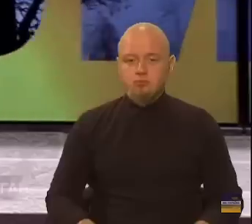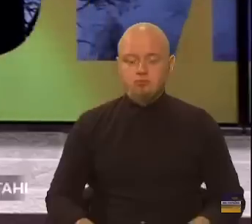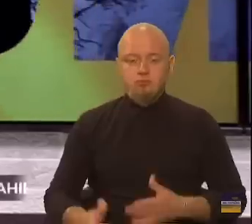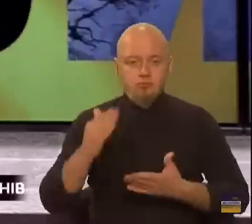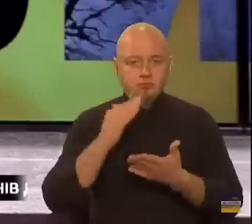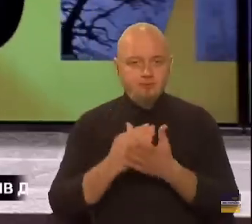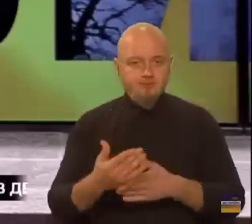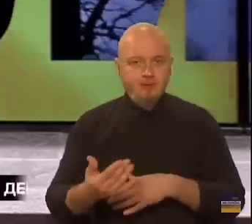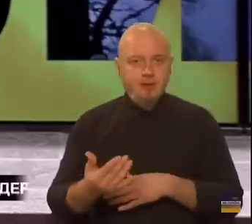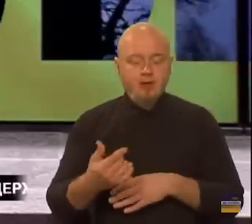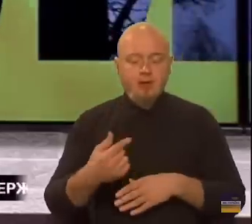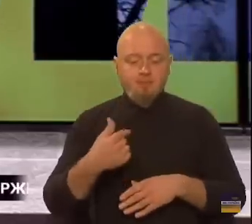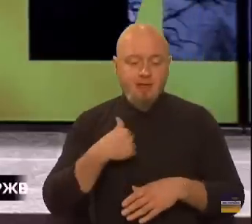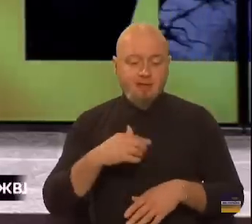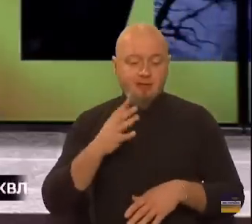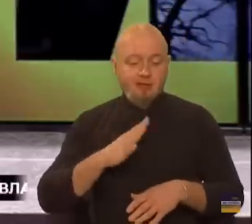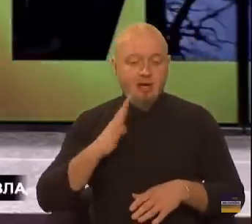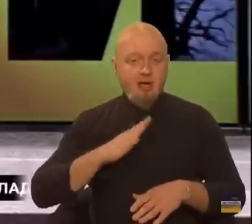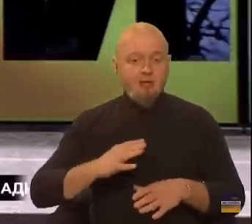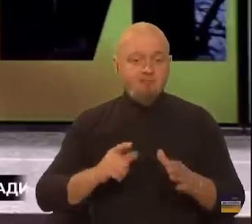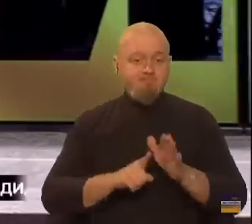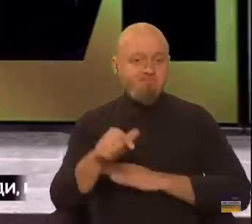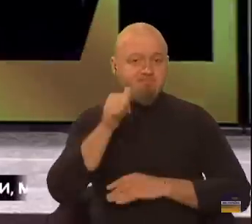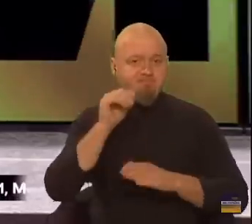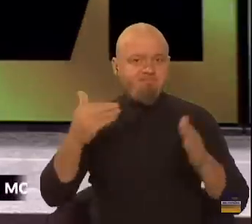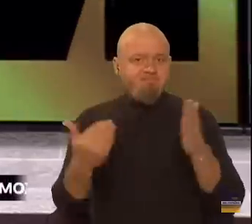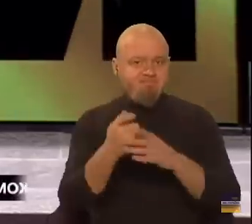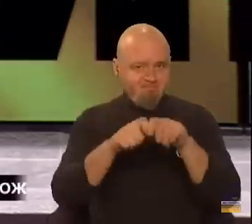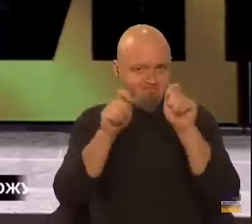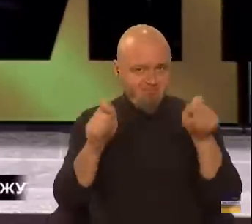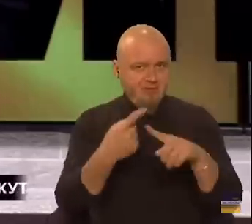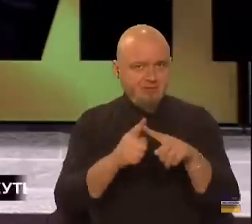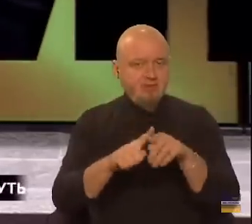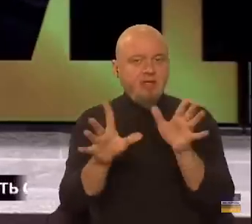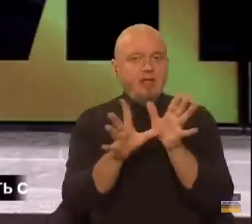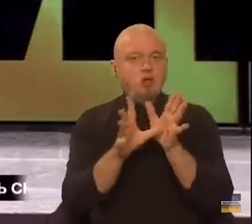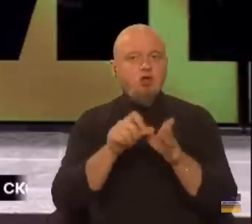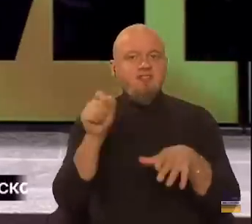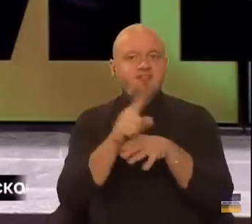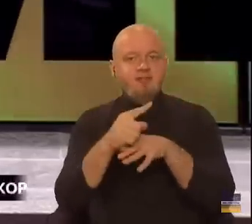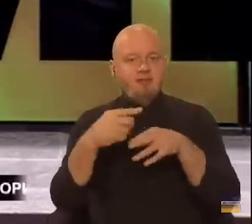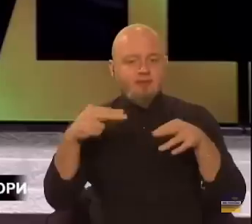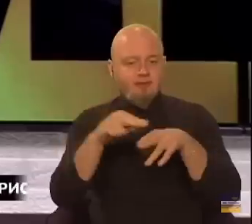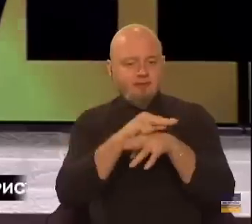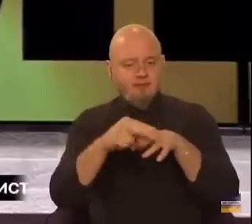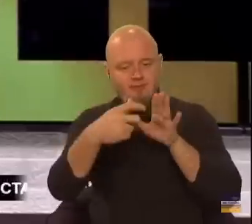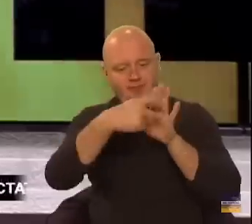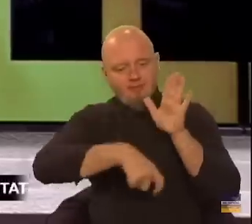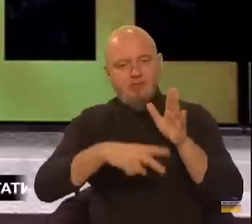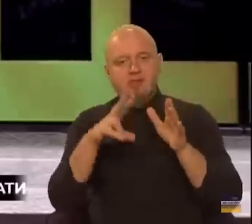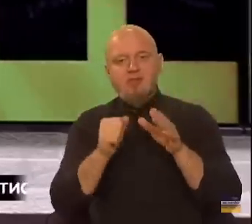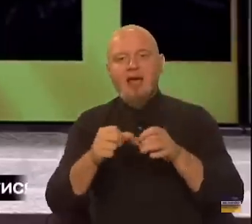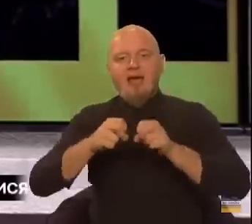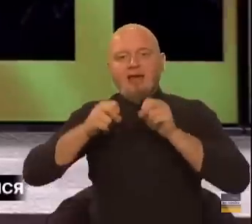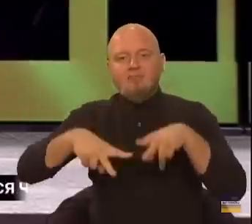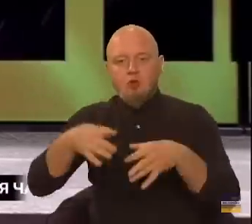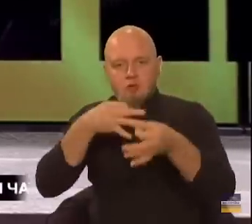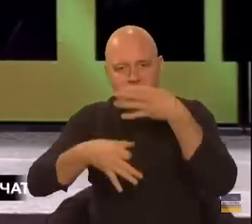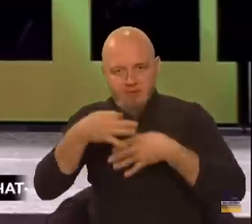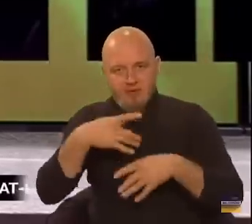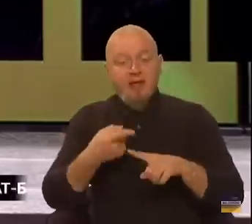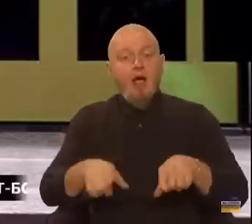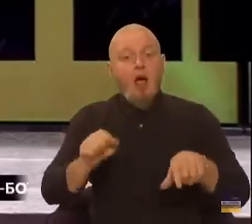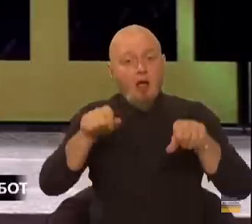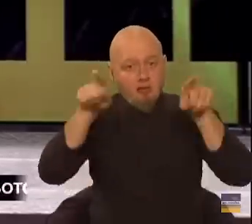На нас з вами чекає від завтрашнього дня нововведення. електронні рецепти на рецептурні препарати, а